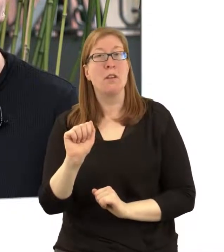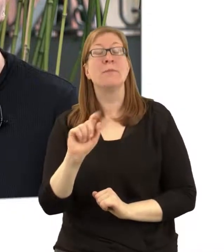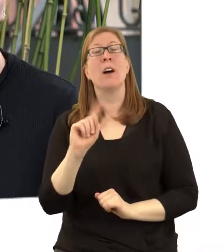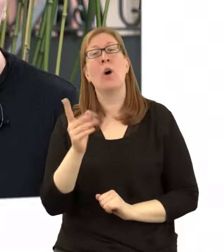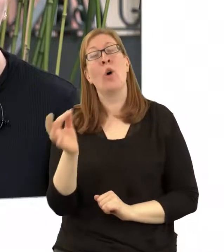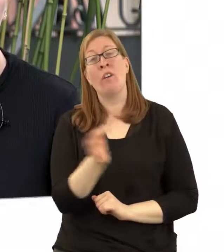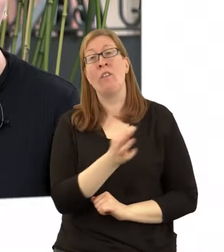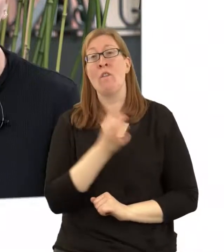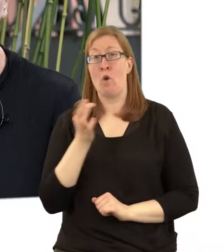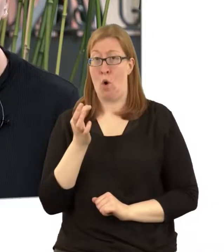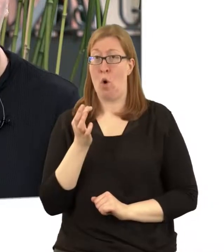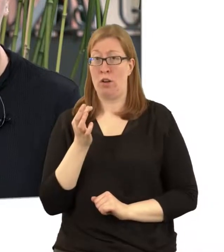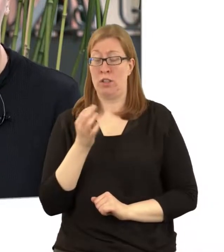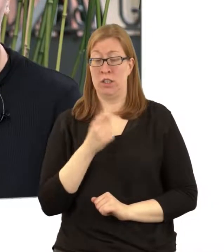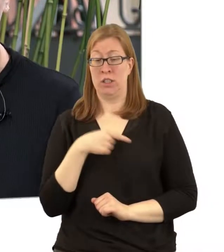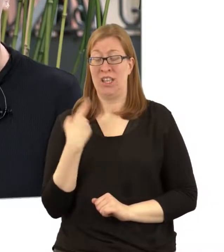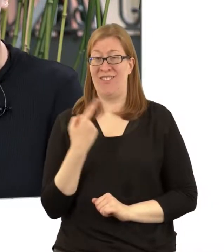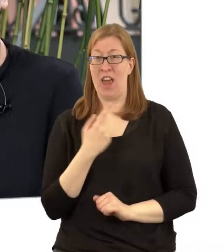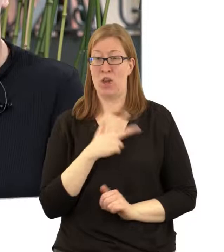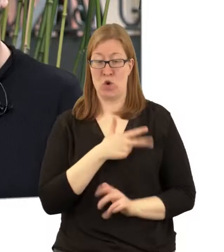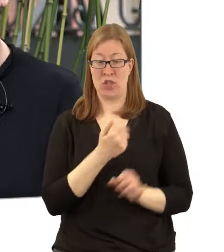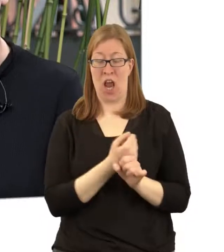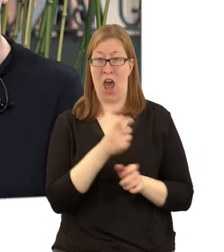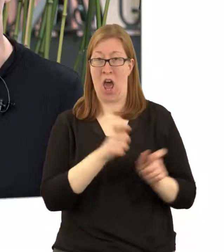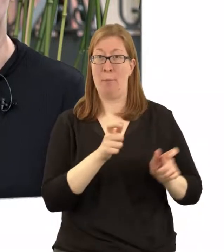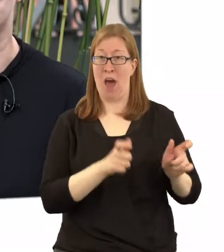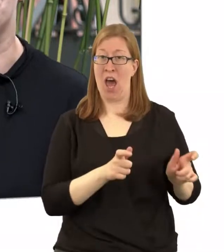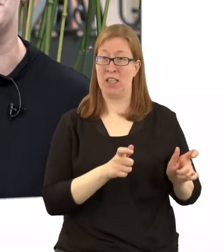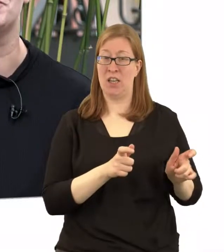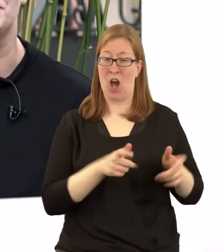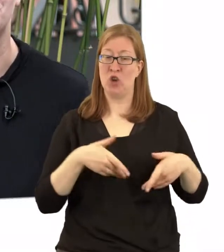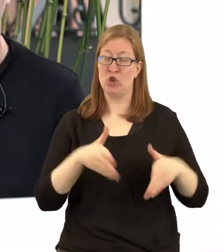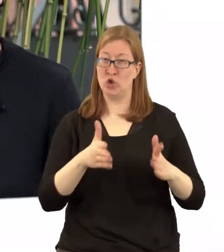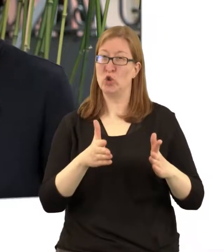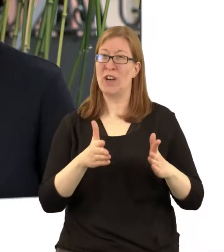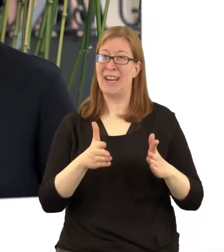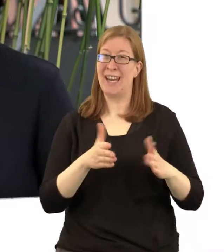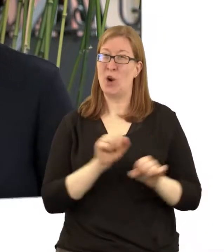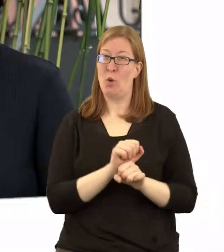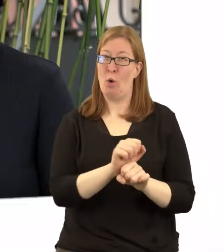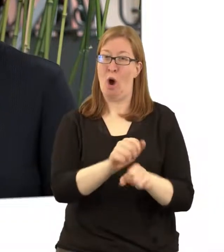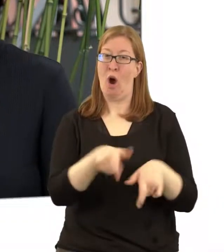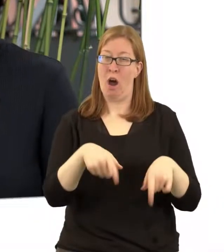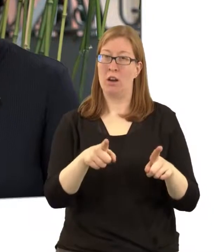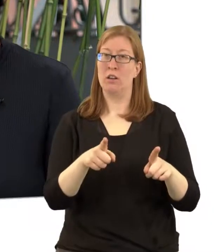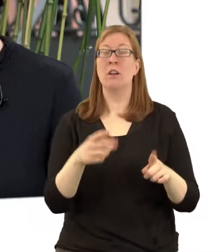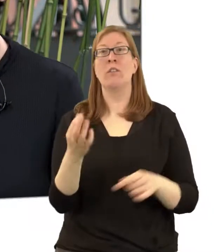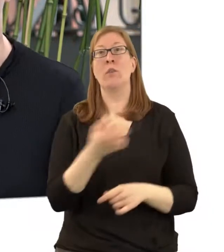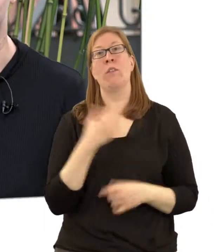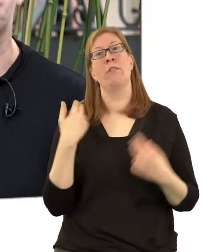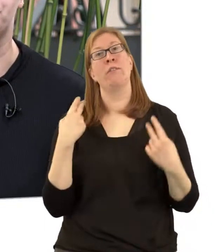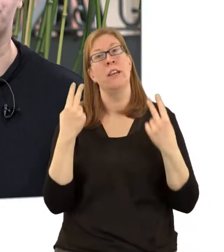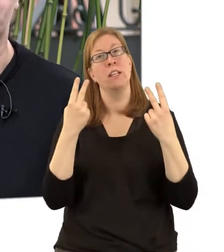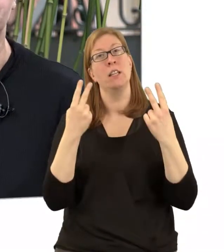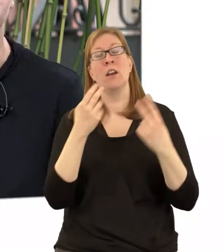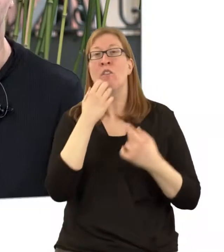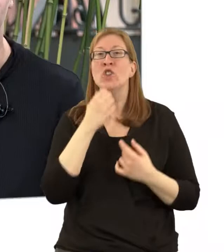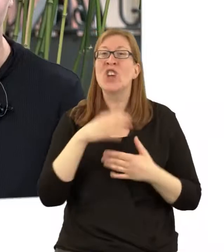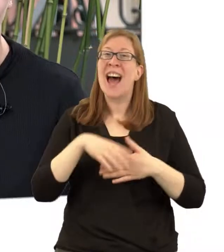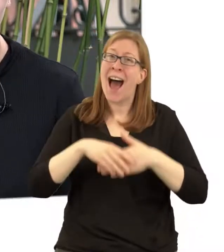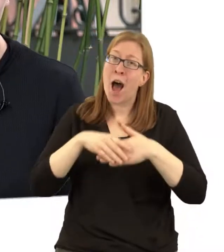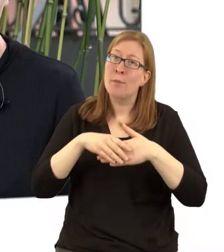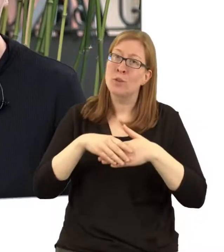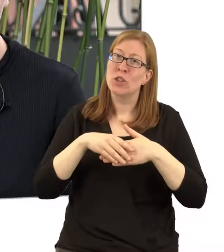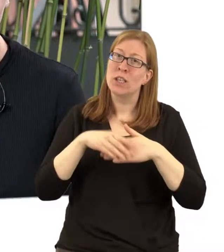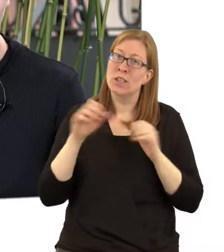als ArbeiterInnen in dem Kontext wichtig war, uns verabschieden zu können und wir ganz